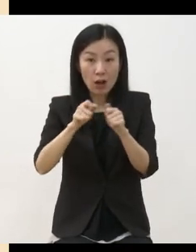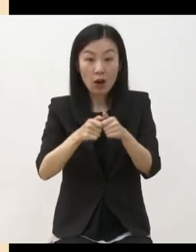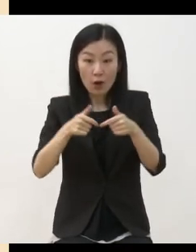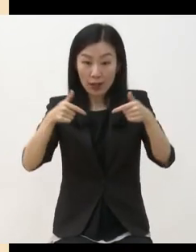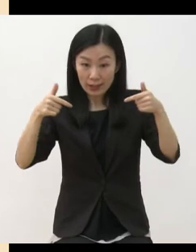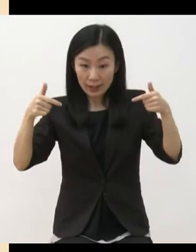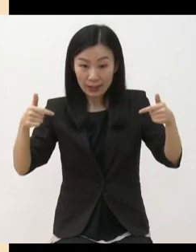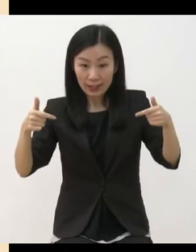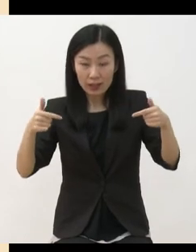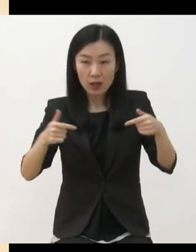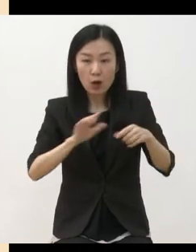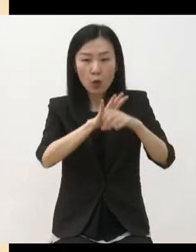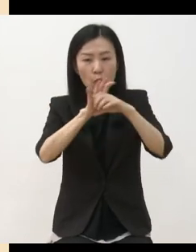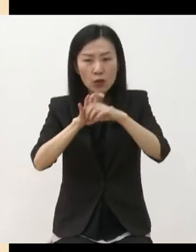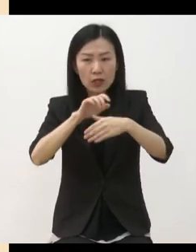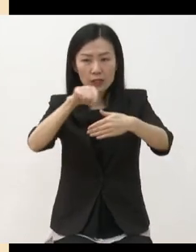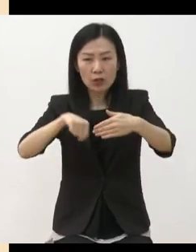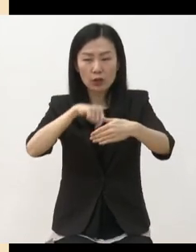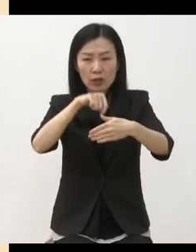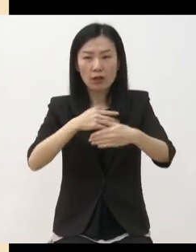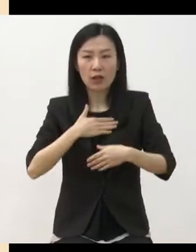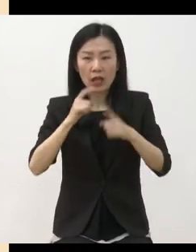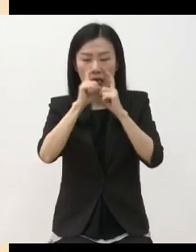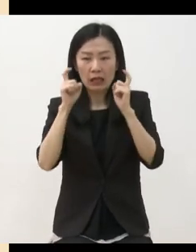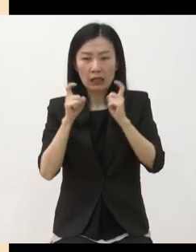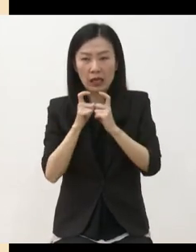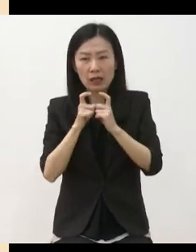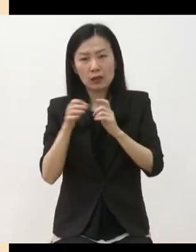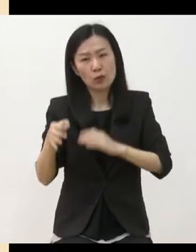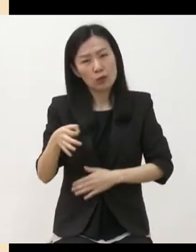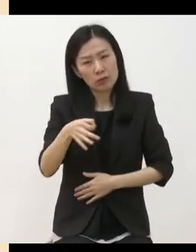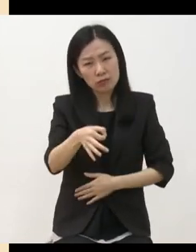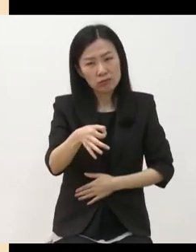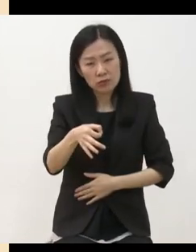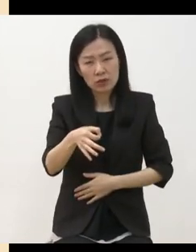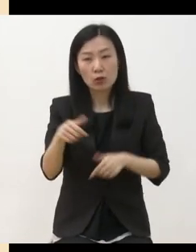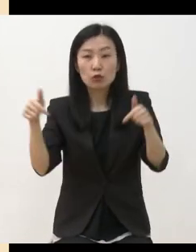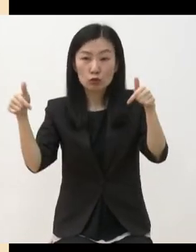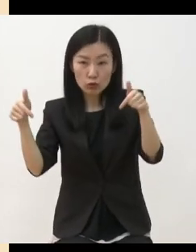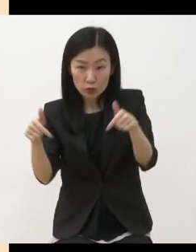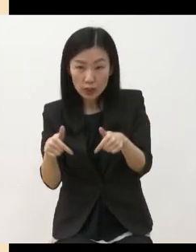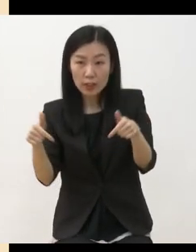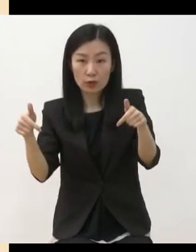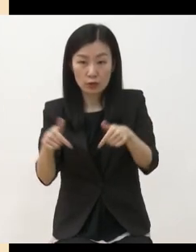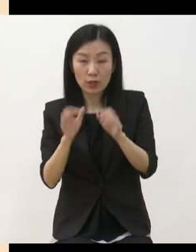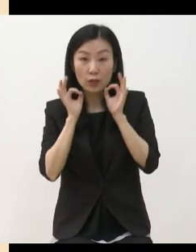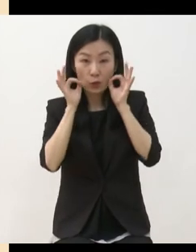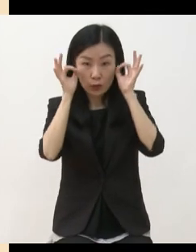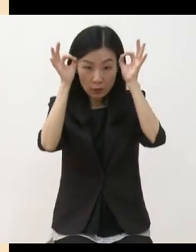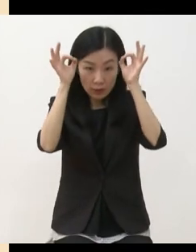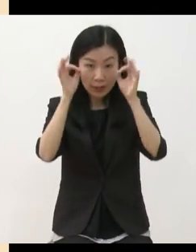자기부담금을 제외할 수 있도록 계속 노력해 나가도록 하겠습니다